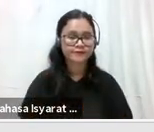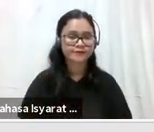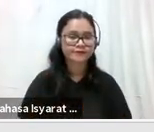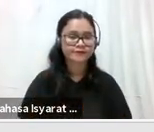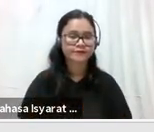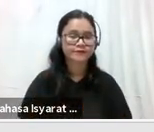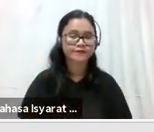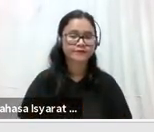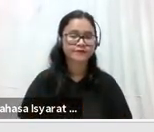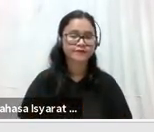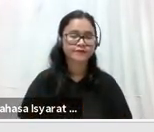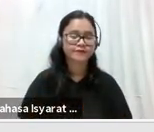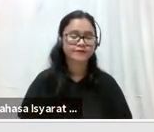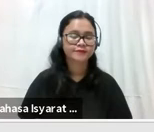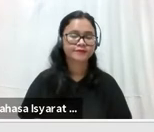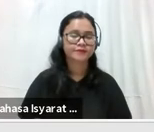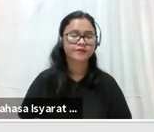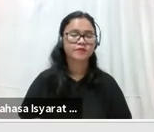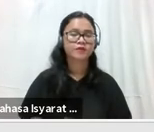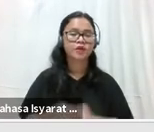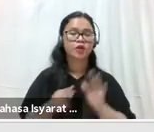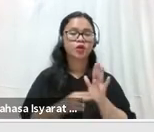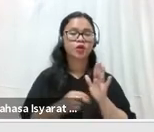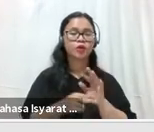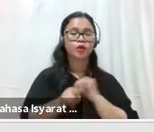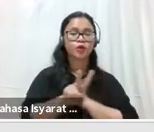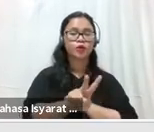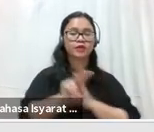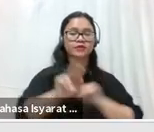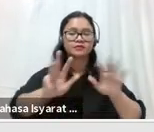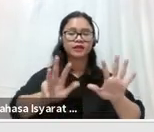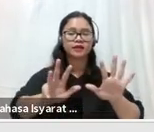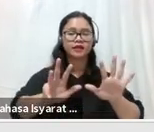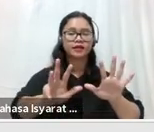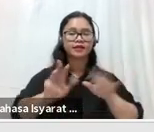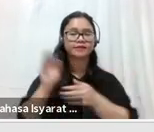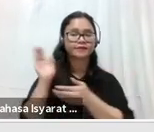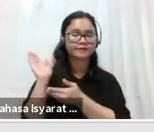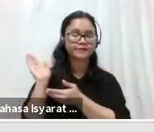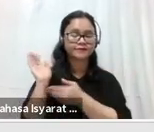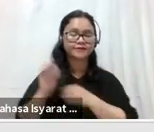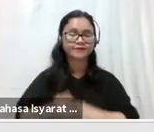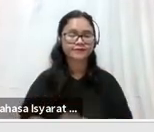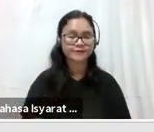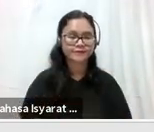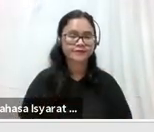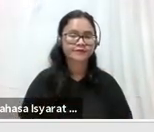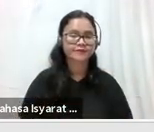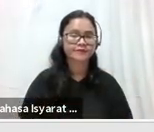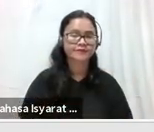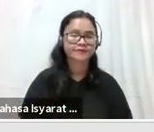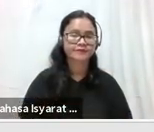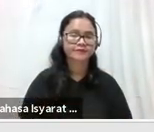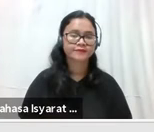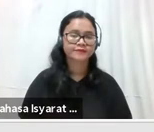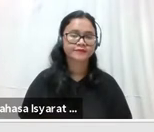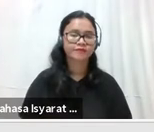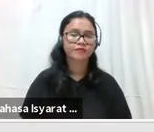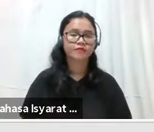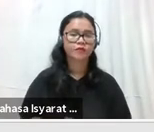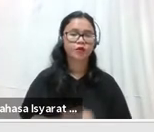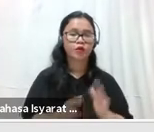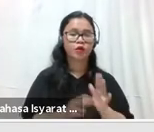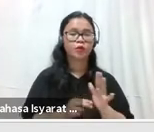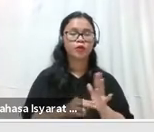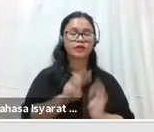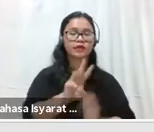kurung Yayasan Bakti Senang Hati. 29, Dodi Kurniawan Kaliri dalam kurung Individu.